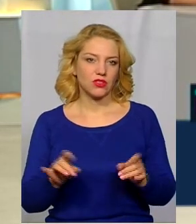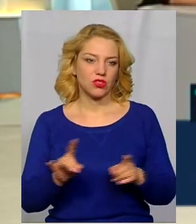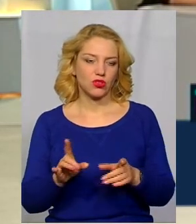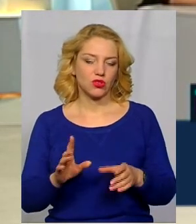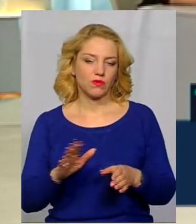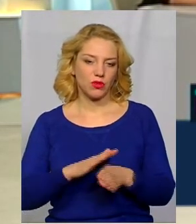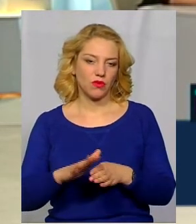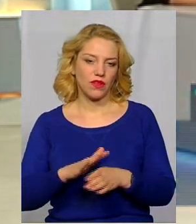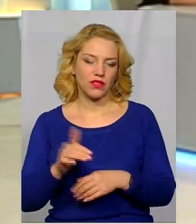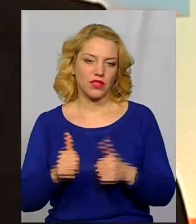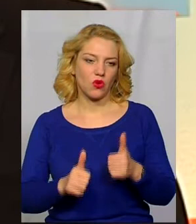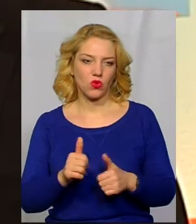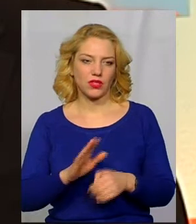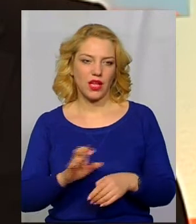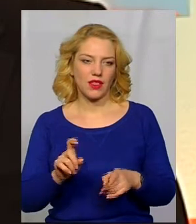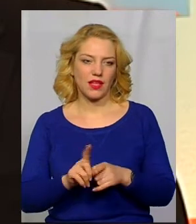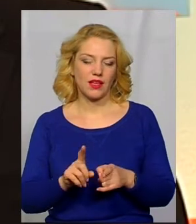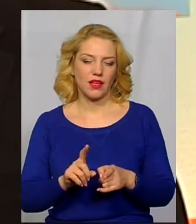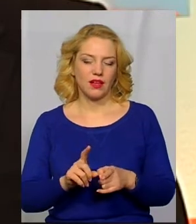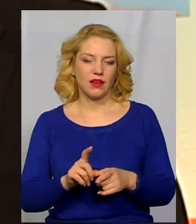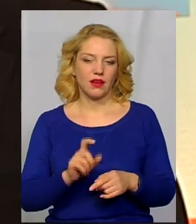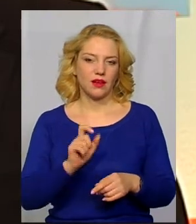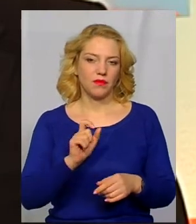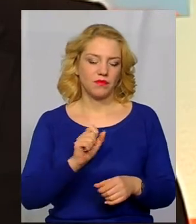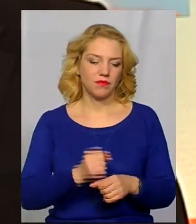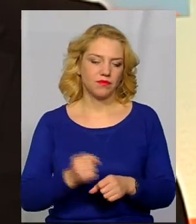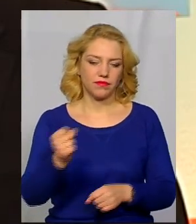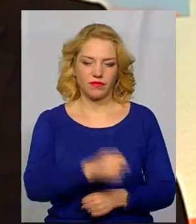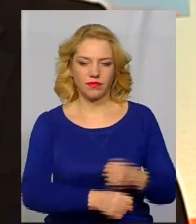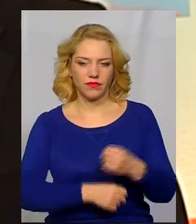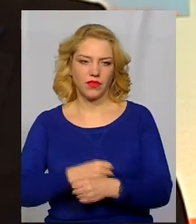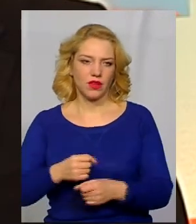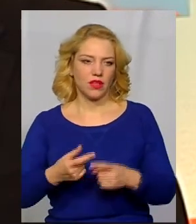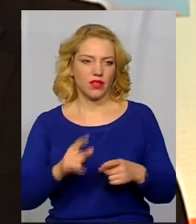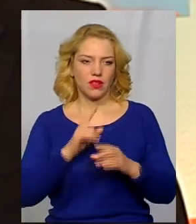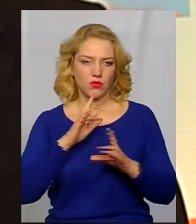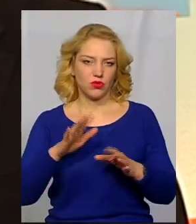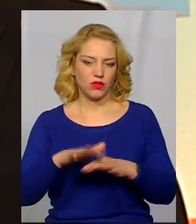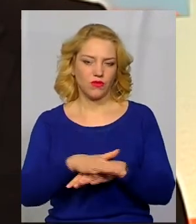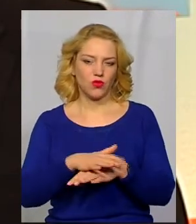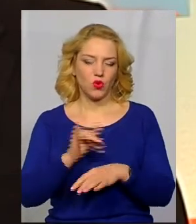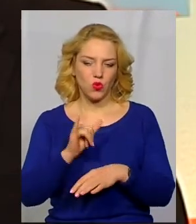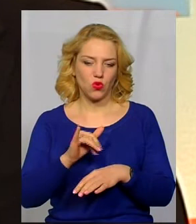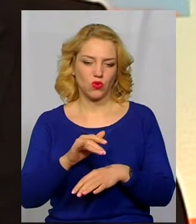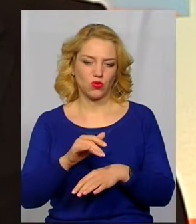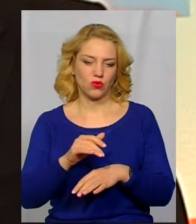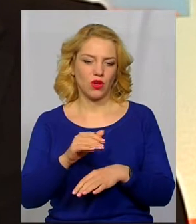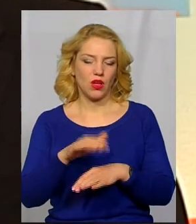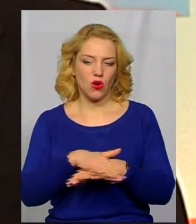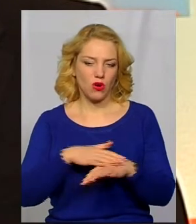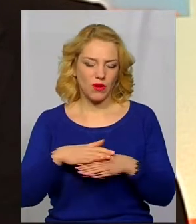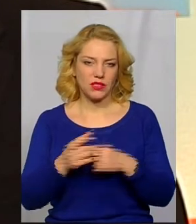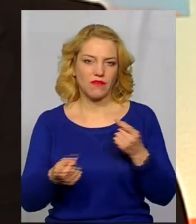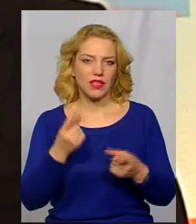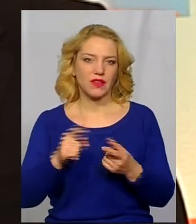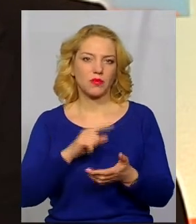відбувалися дійсно конкурси, а не це були перепризначення з одних департаментів на інших. Тоді не буде в громадськості виникати питань, почему старі кадри і яким чином